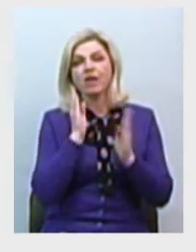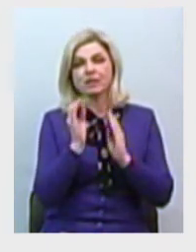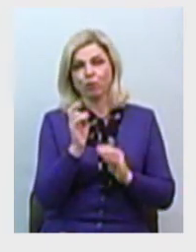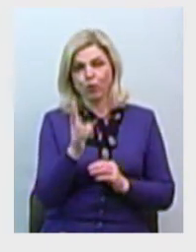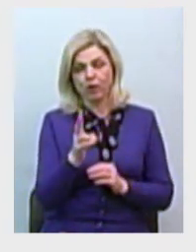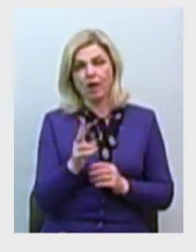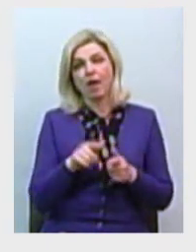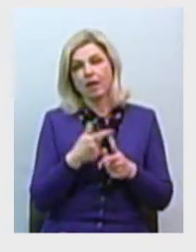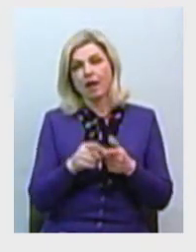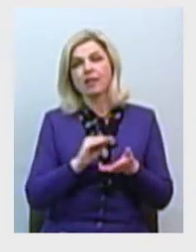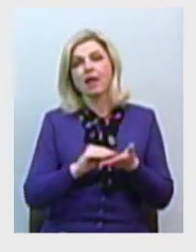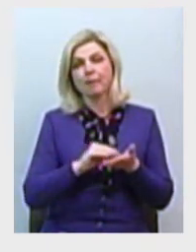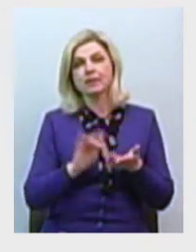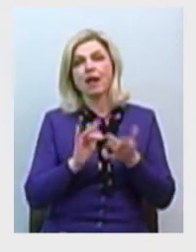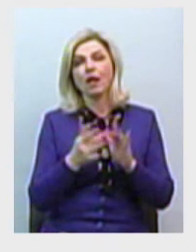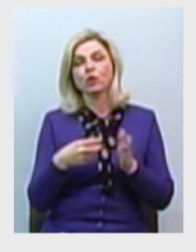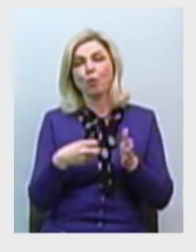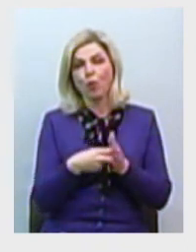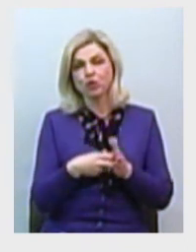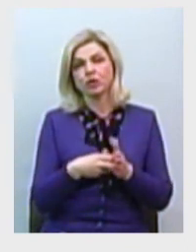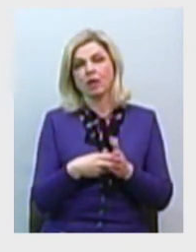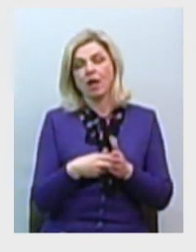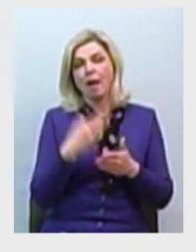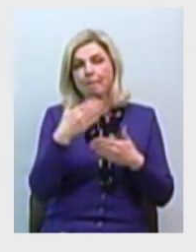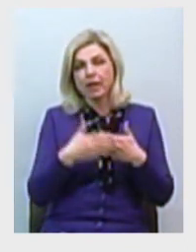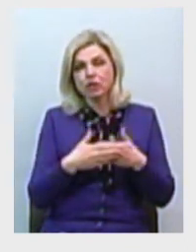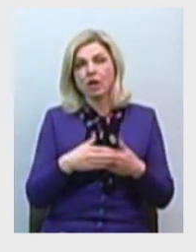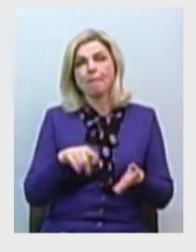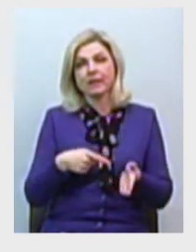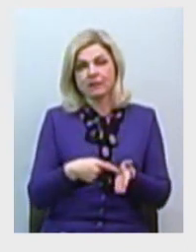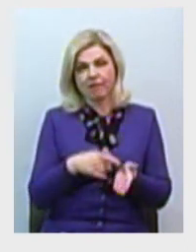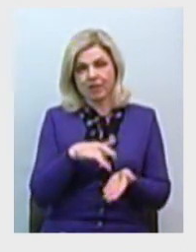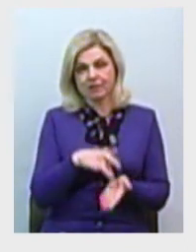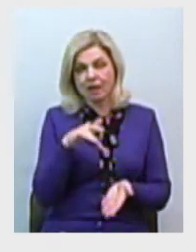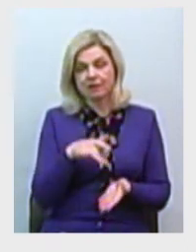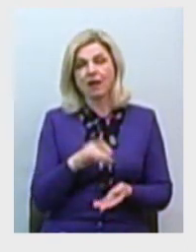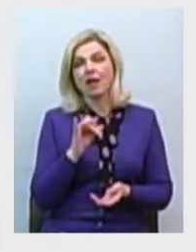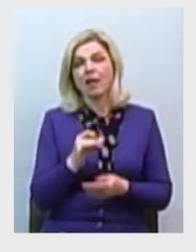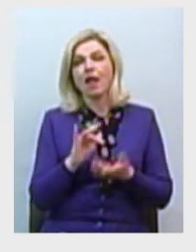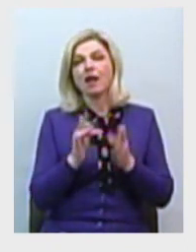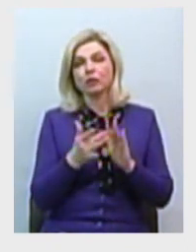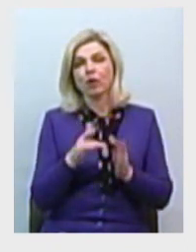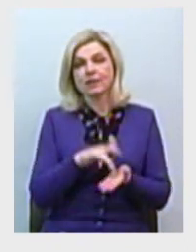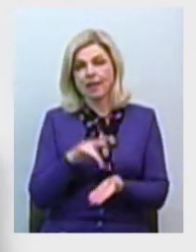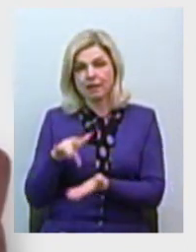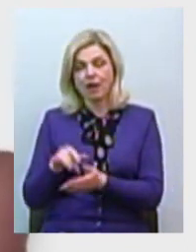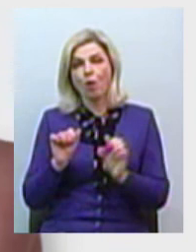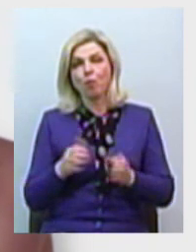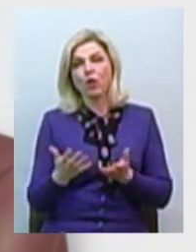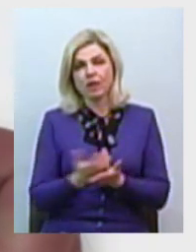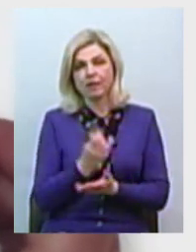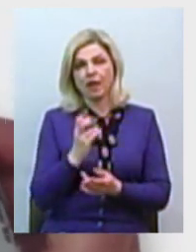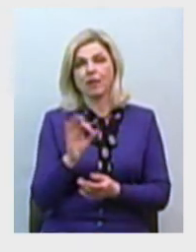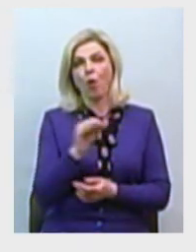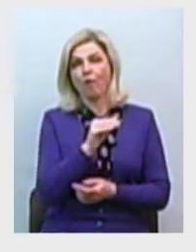або написати на електронну пошту найближчого місцевого центру. Електронні адреси центрів можна знайти на офіційному